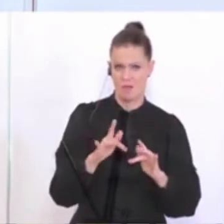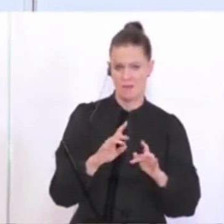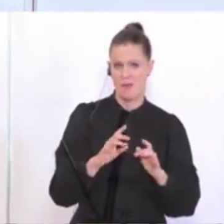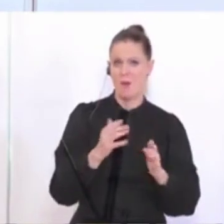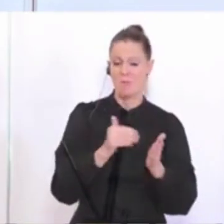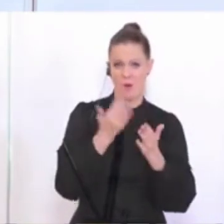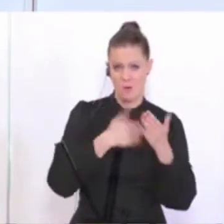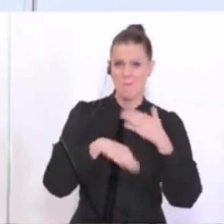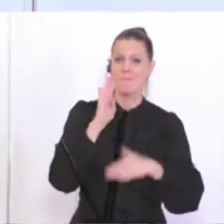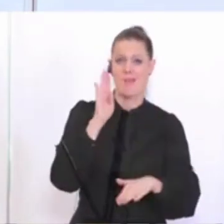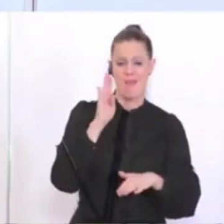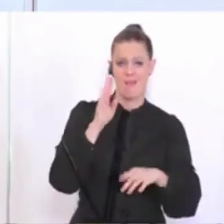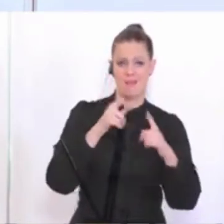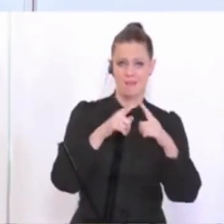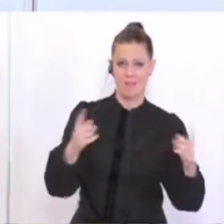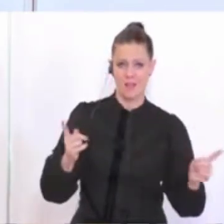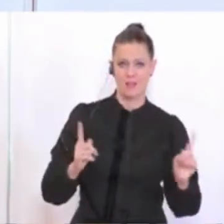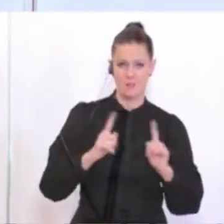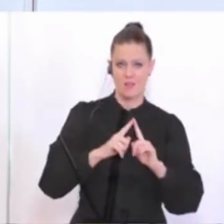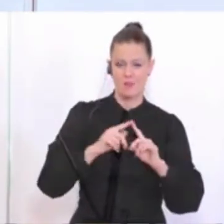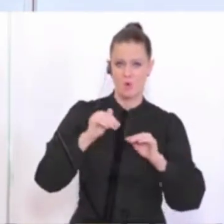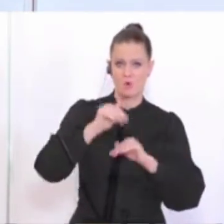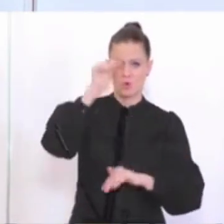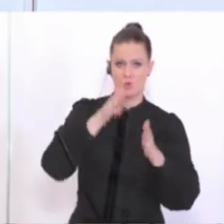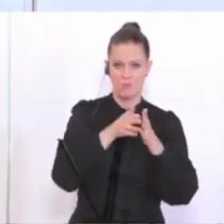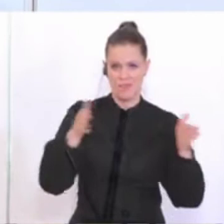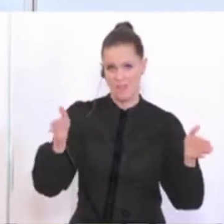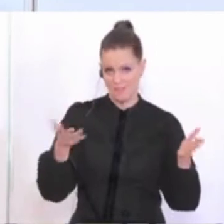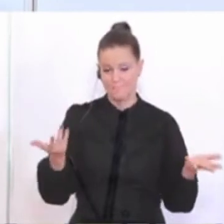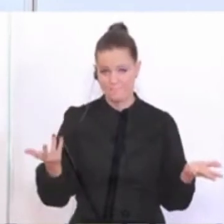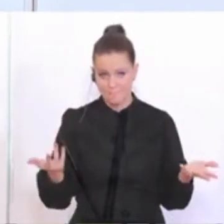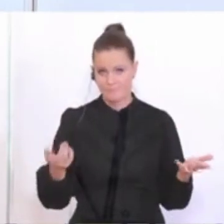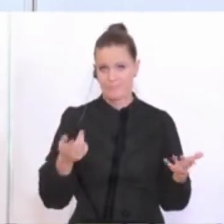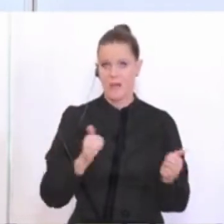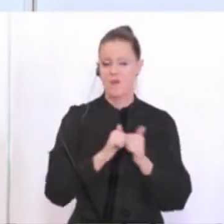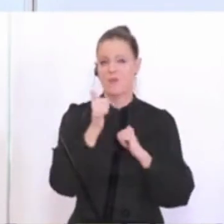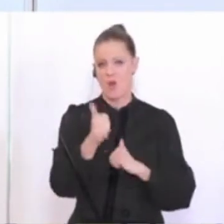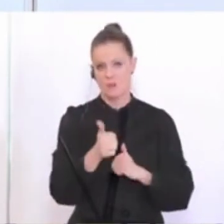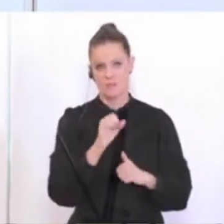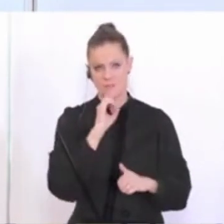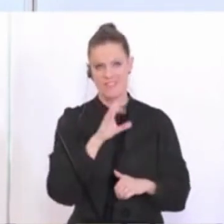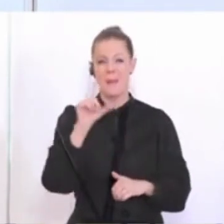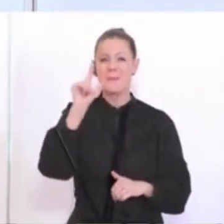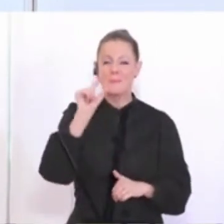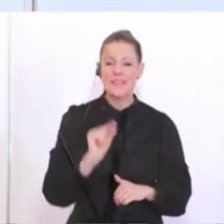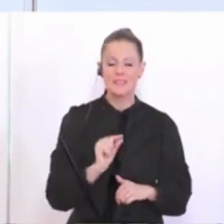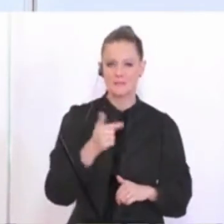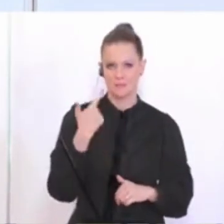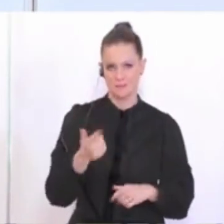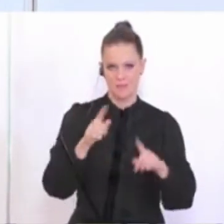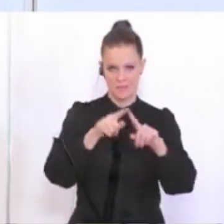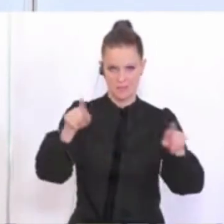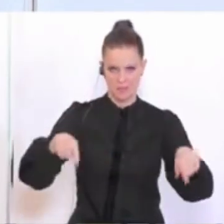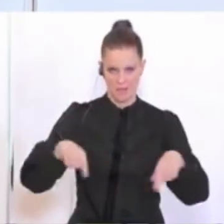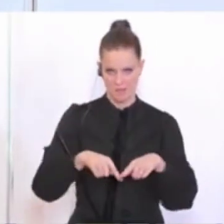Quadratmeter oder Kubaturzahl vorsehen, da will ich nicht endgültig vorgreifen. Wir sagen jetzt nur einmal aus Logik mindestens die 20 Quadratmeter,